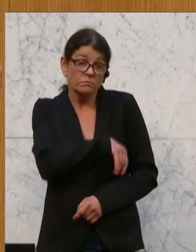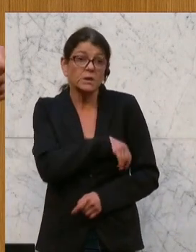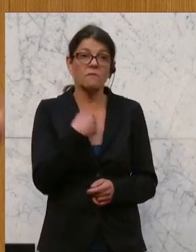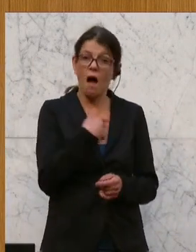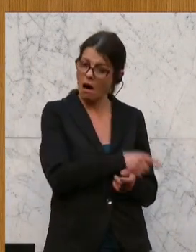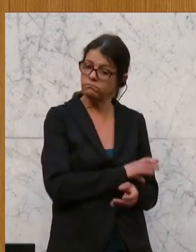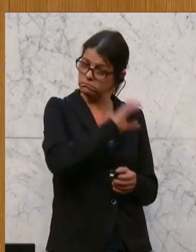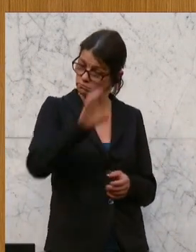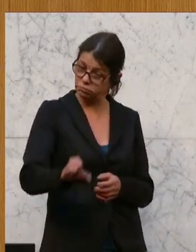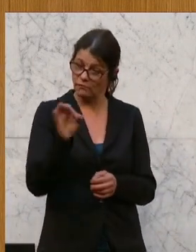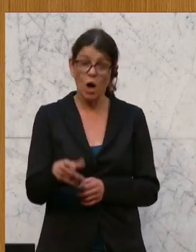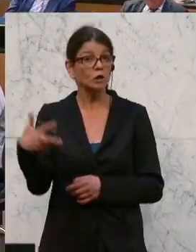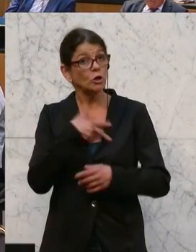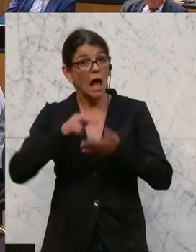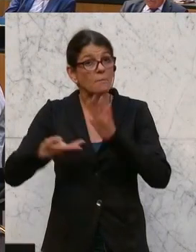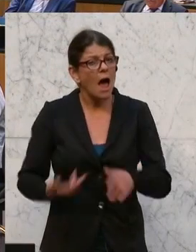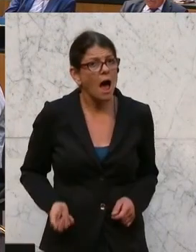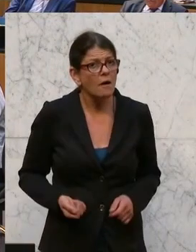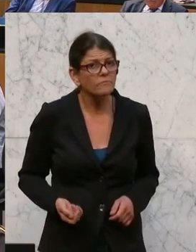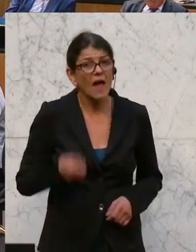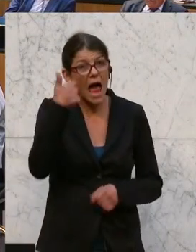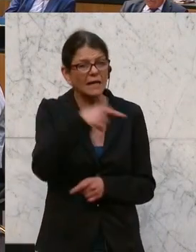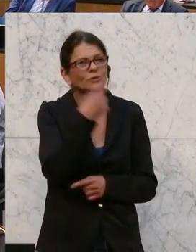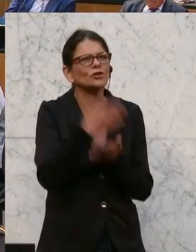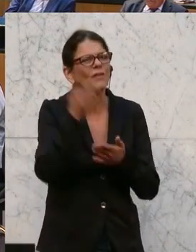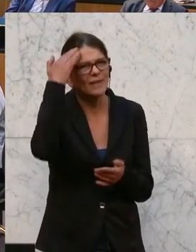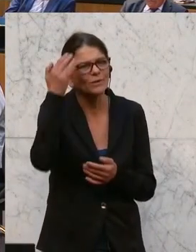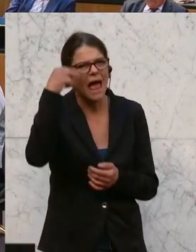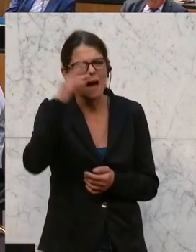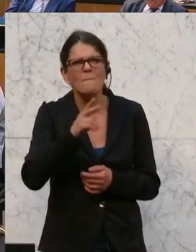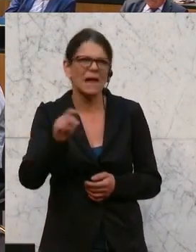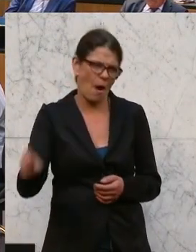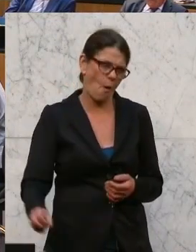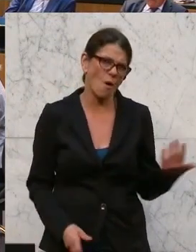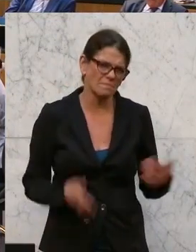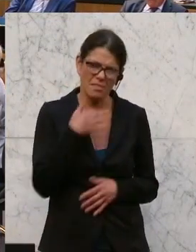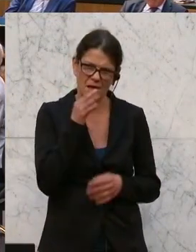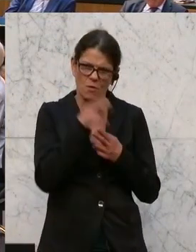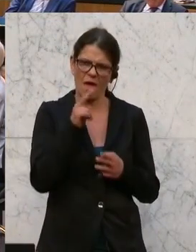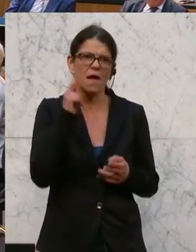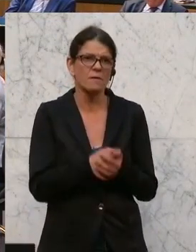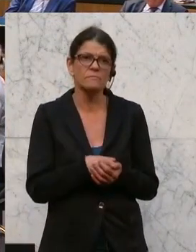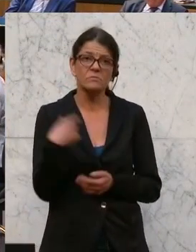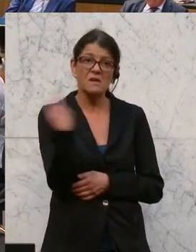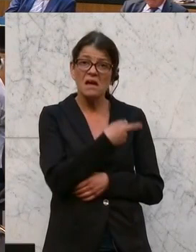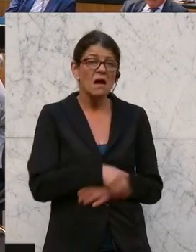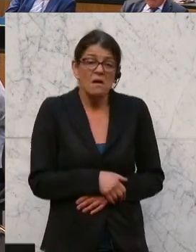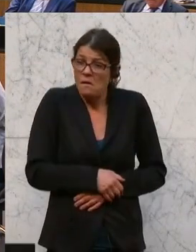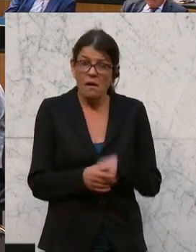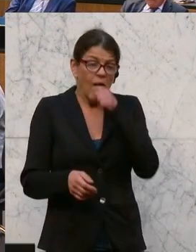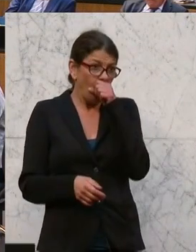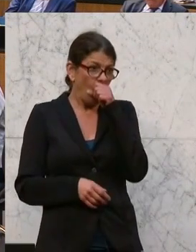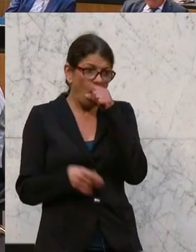für diesen Sozialplan zur Verfügung gestellt hat. Weil eins hat er ganz genau gewusst, der liebe Herr, meine Damen und Herren. Er braucht keinen gesetzlichen